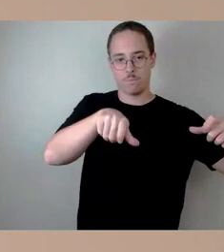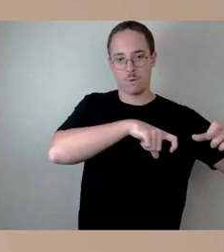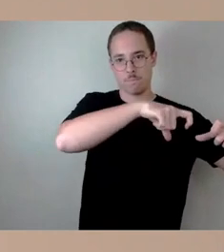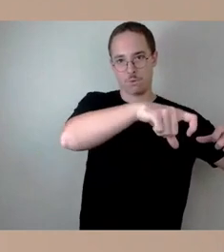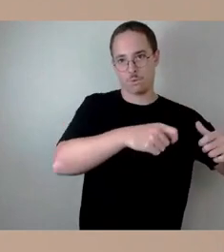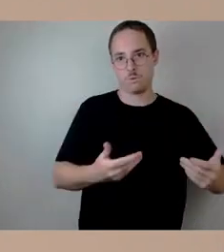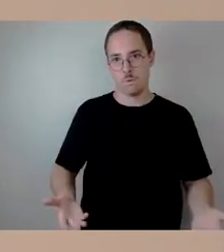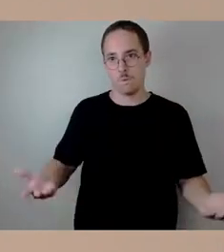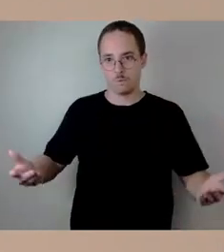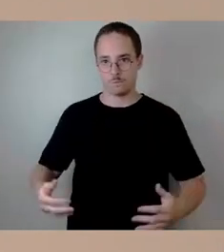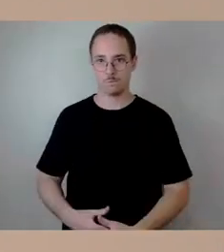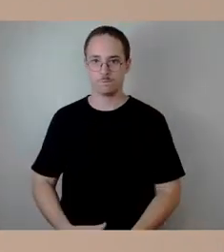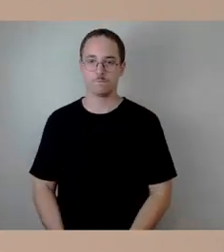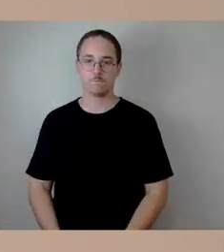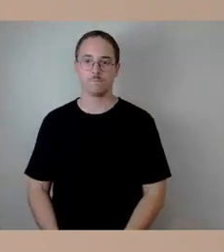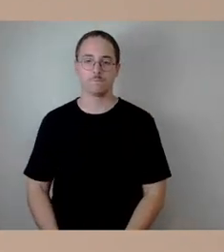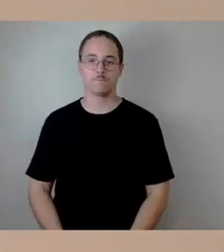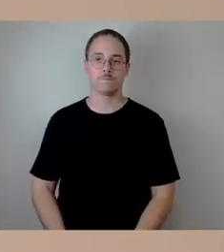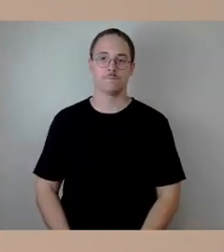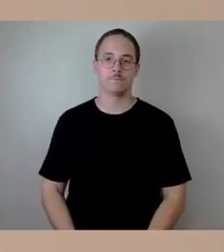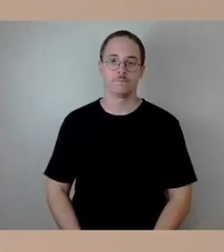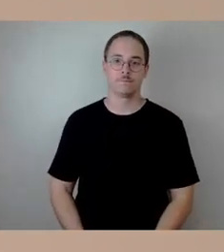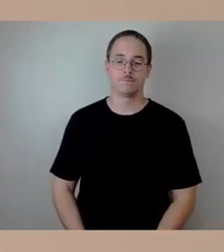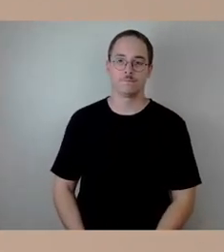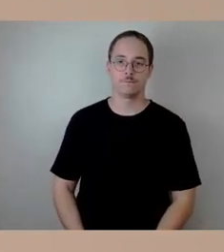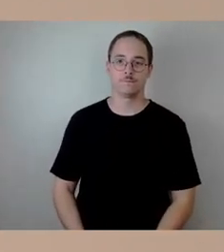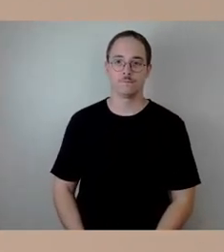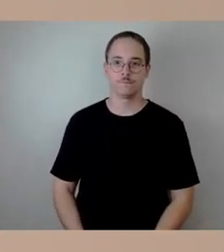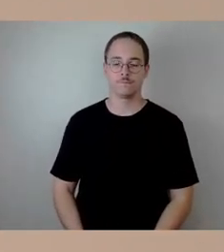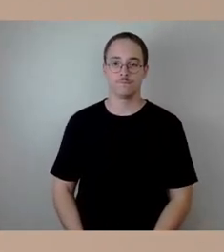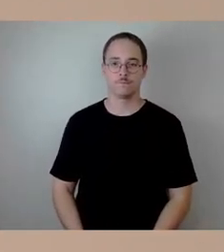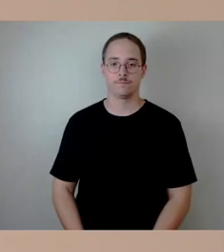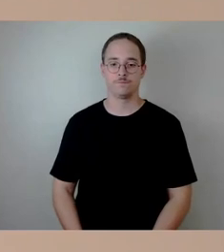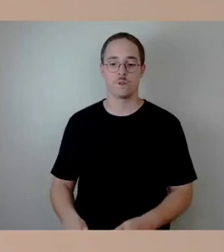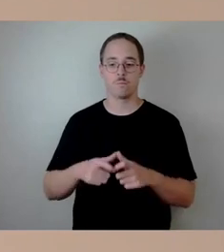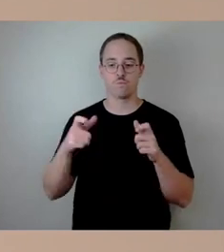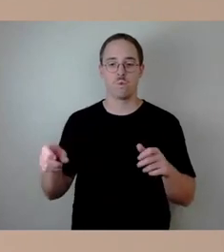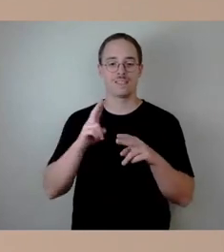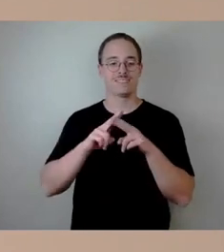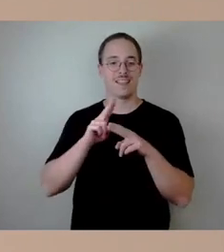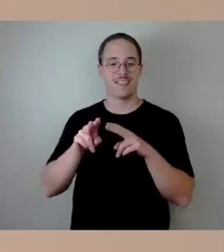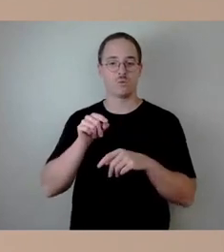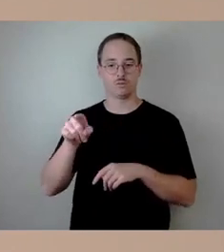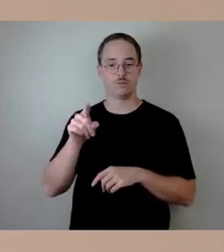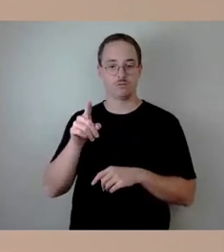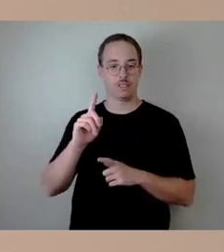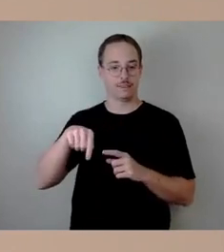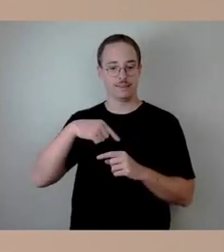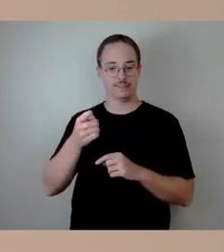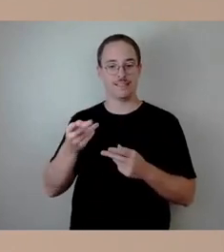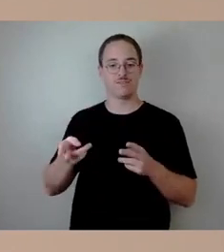war es auch bisher vorgesehen, dass natürlich diese Brückensanierung im Entwurf des nächsten Doppelhaushalts sozusagen oberste